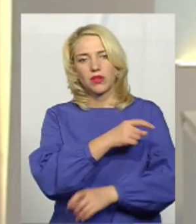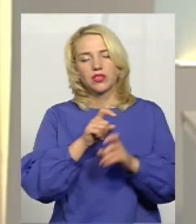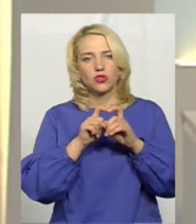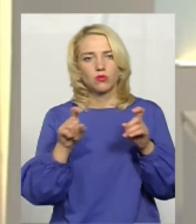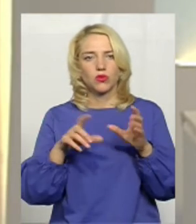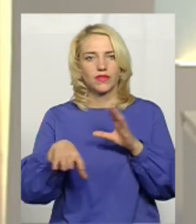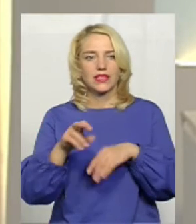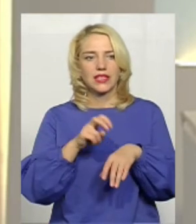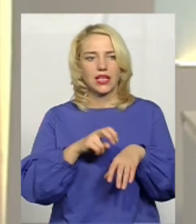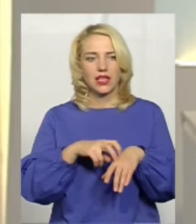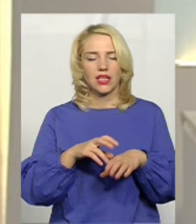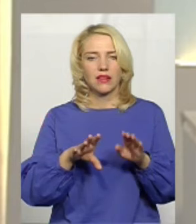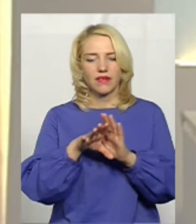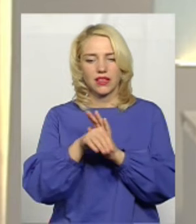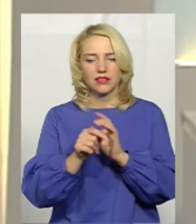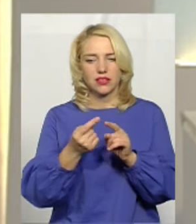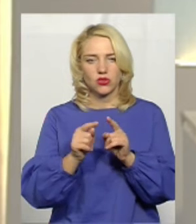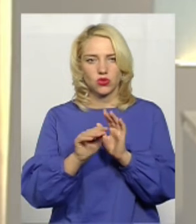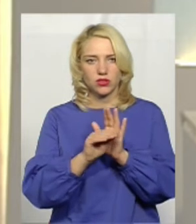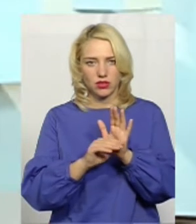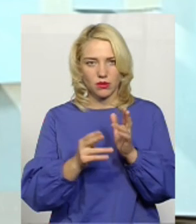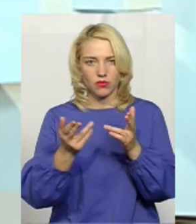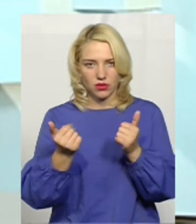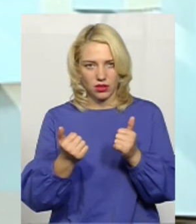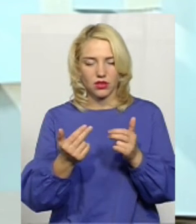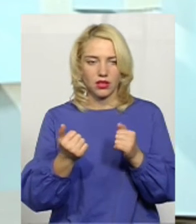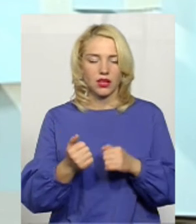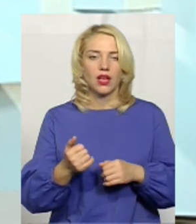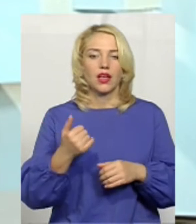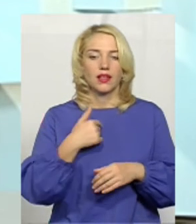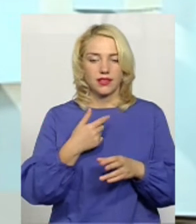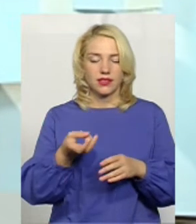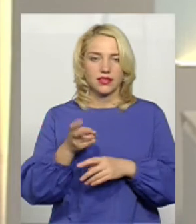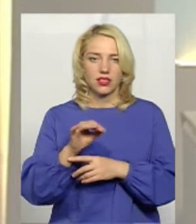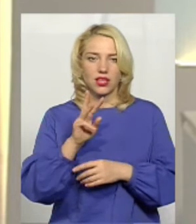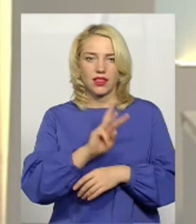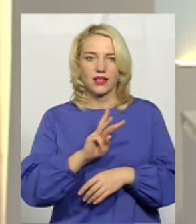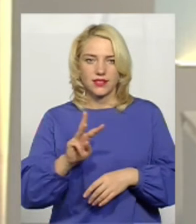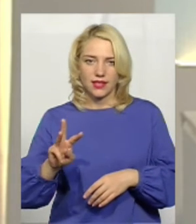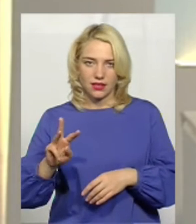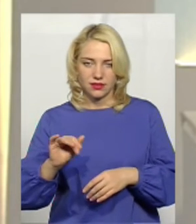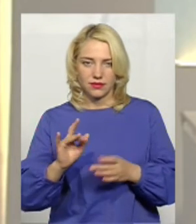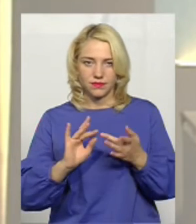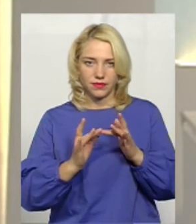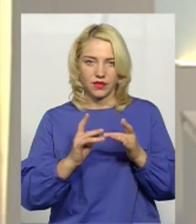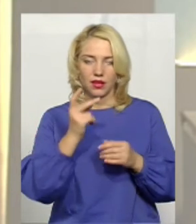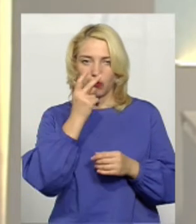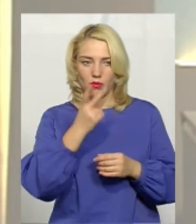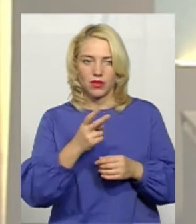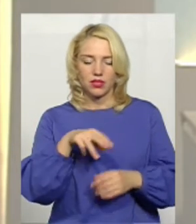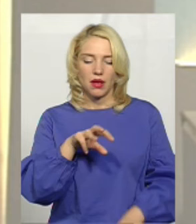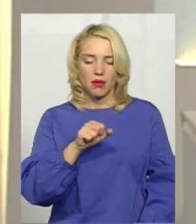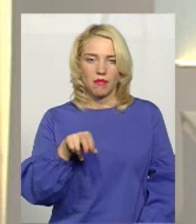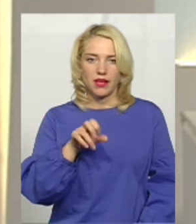всі лікарі внесені в цю систему? Так. Я зайшла на сайт і побачила, що у системі